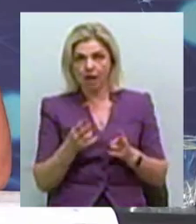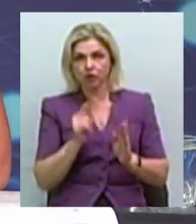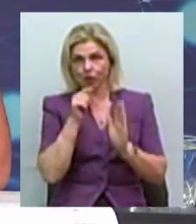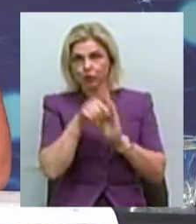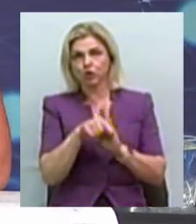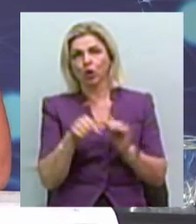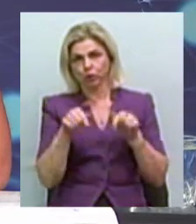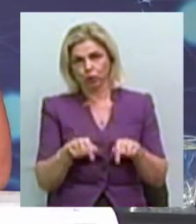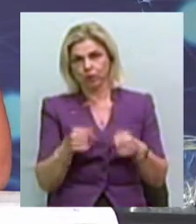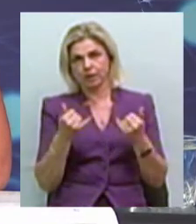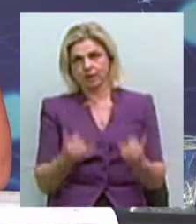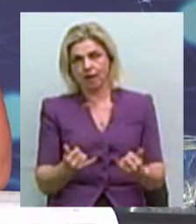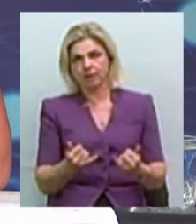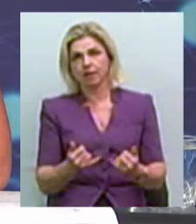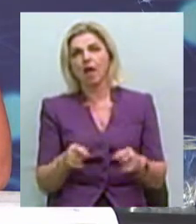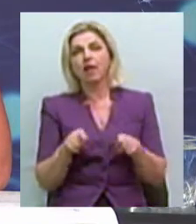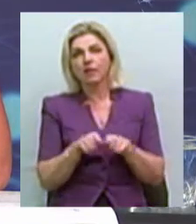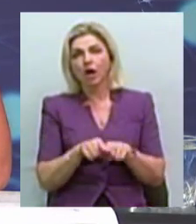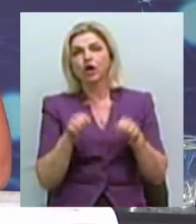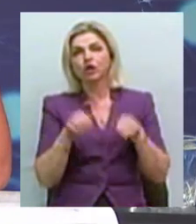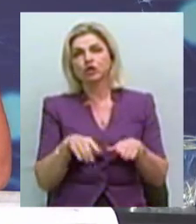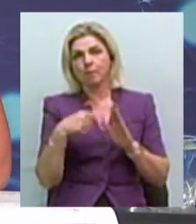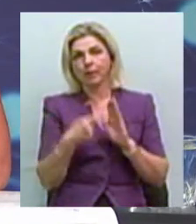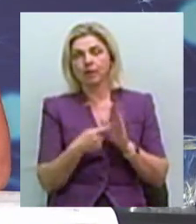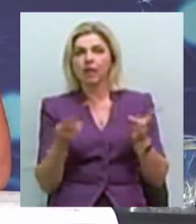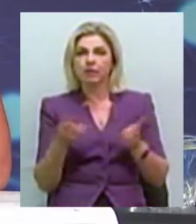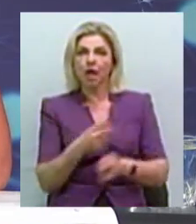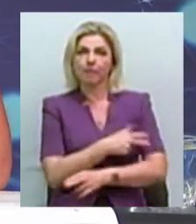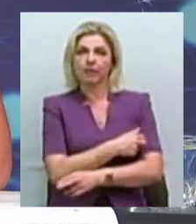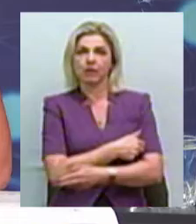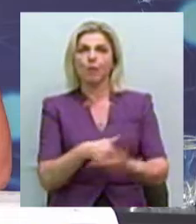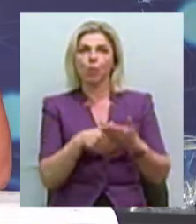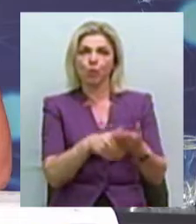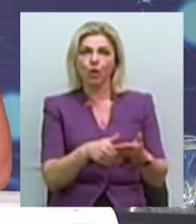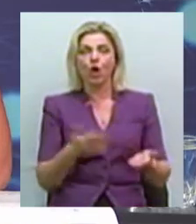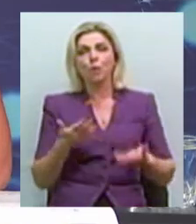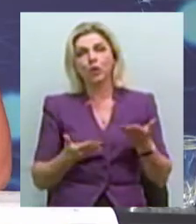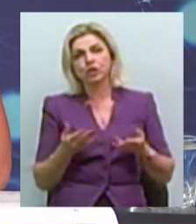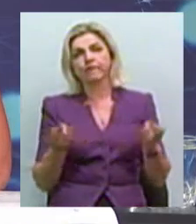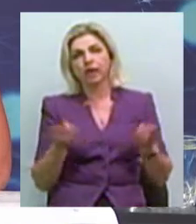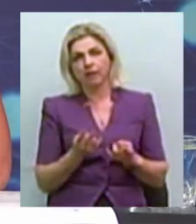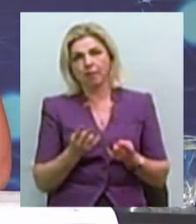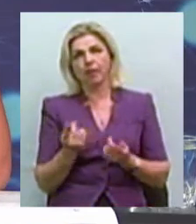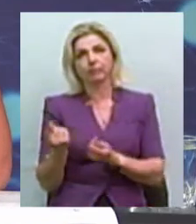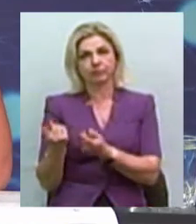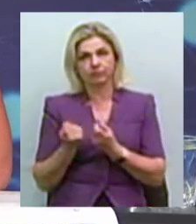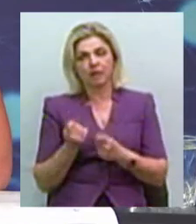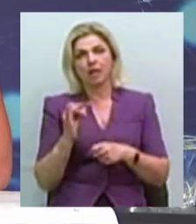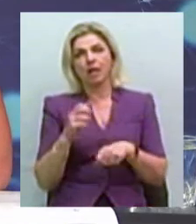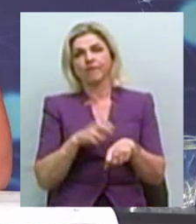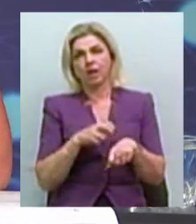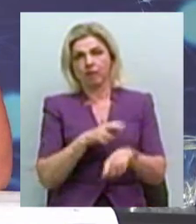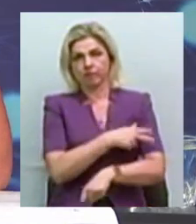зараз. Також вирішується питання, чи потрібна медична допомога. Можливо, є необхідність все ж таки залучити також